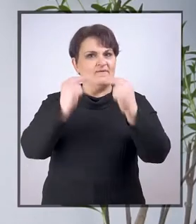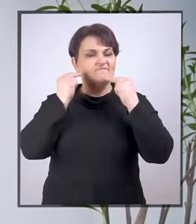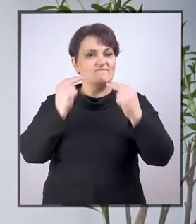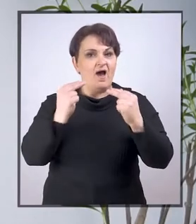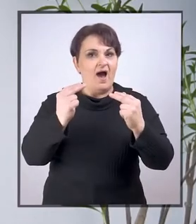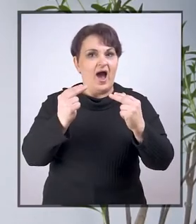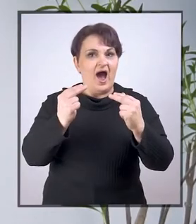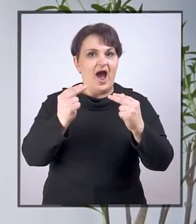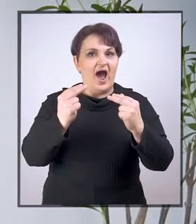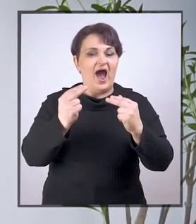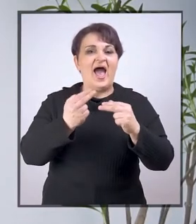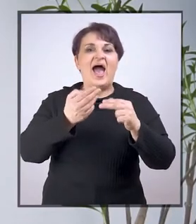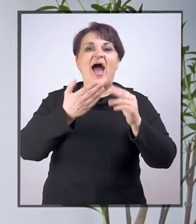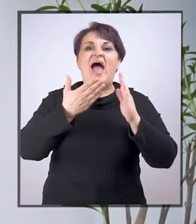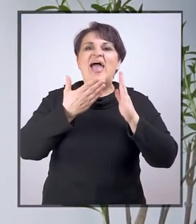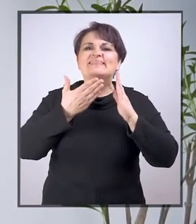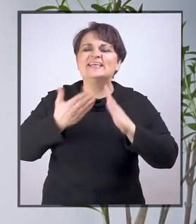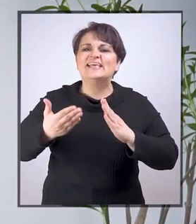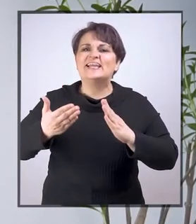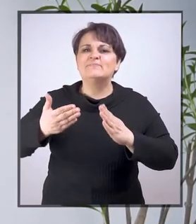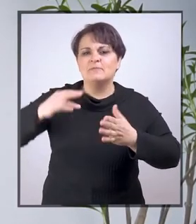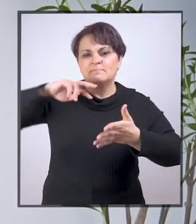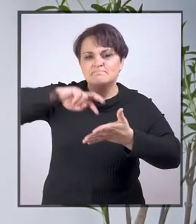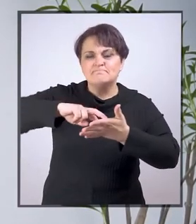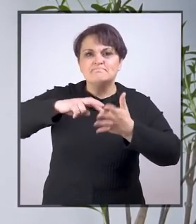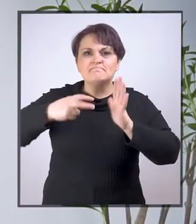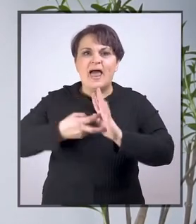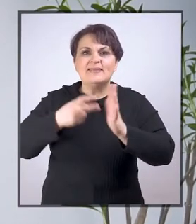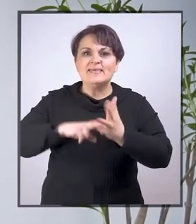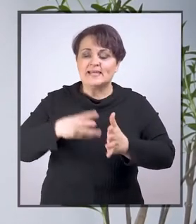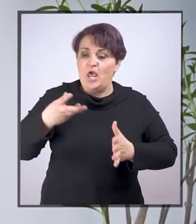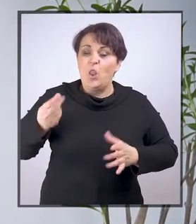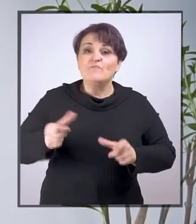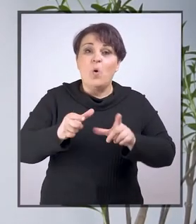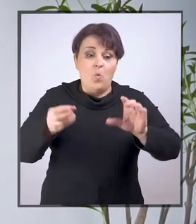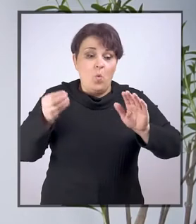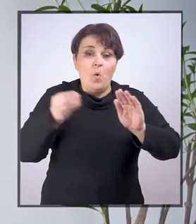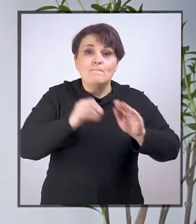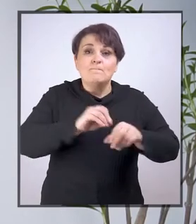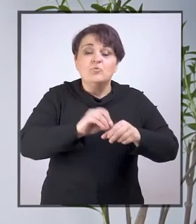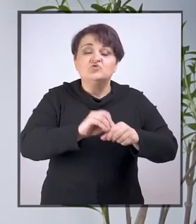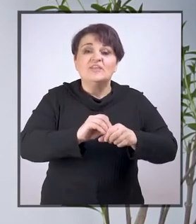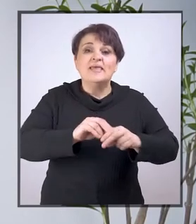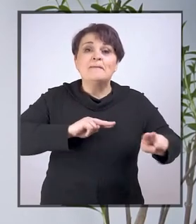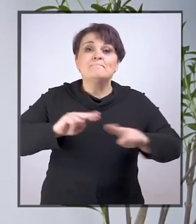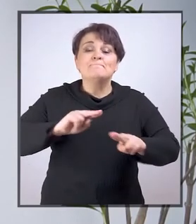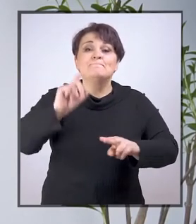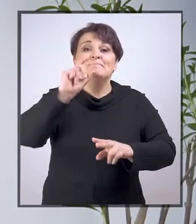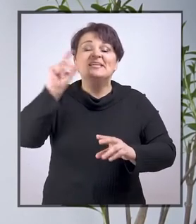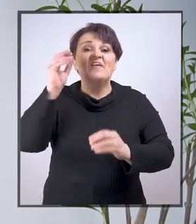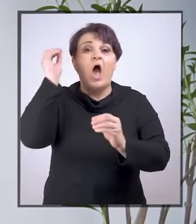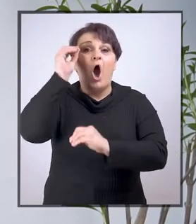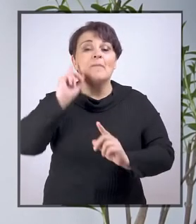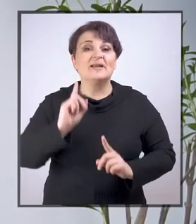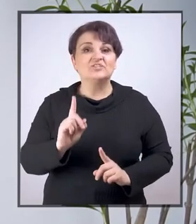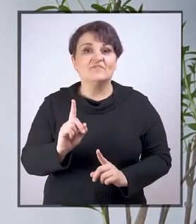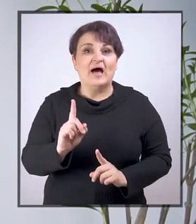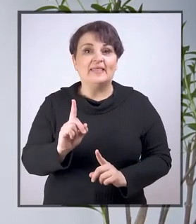je važno da se redovno planiraju sredstva u budžetima ministarstava